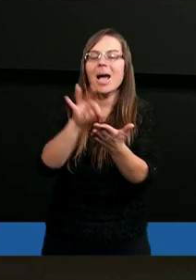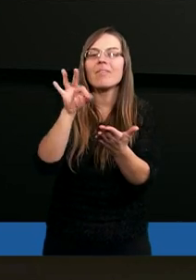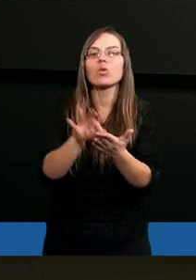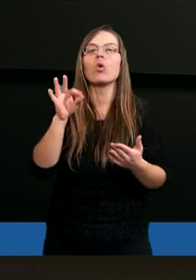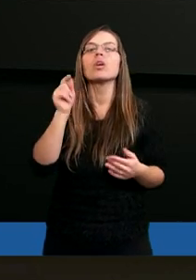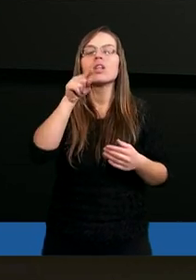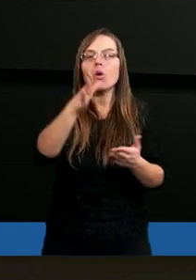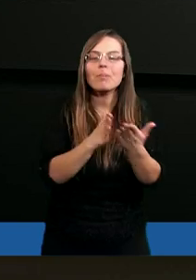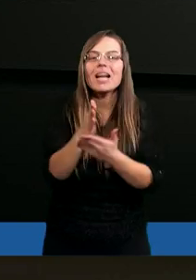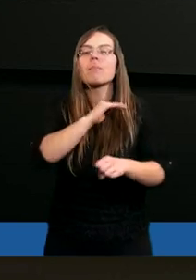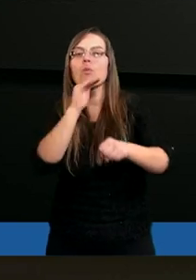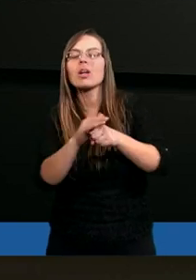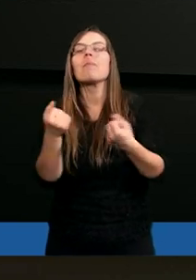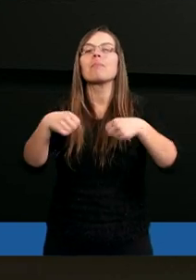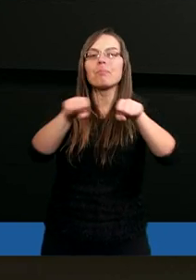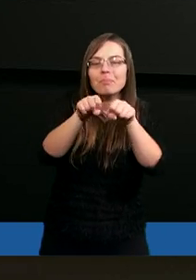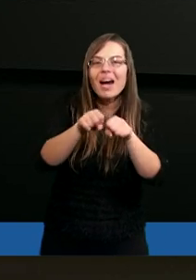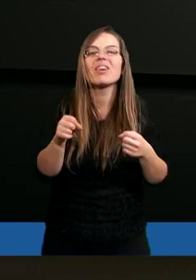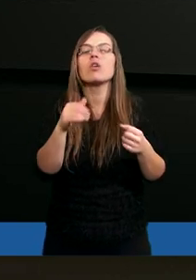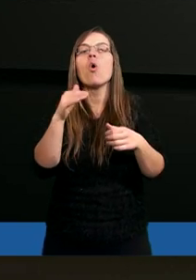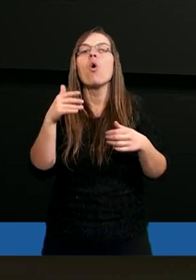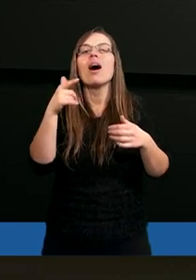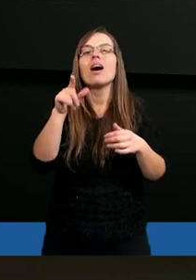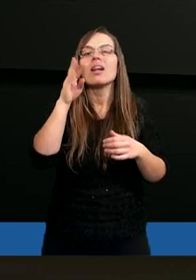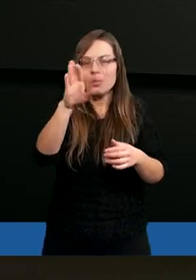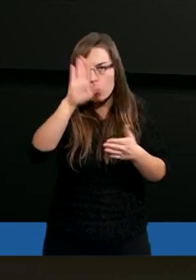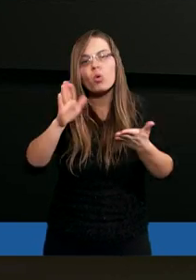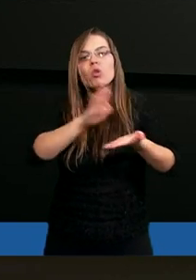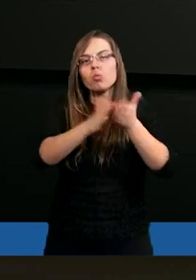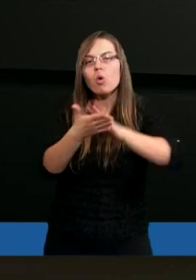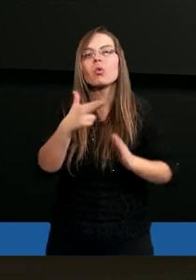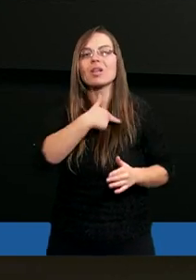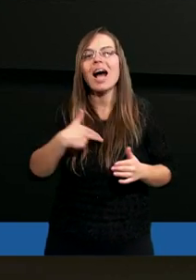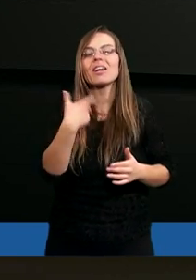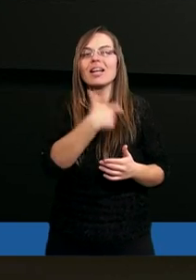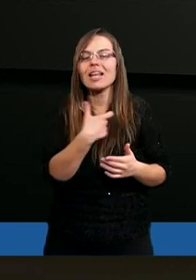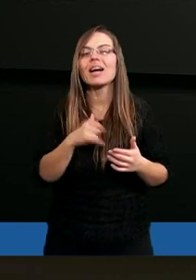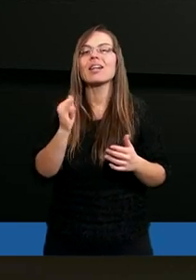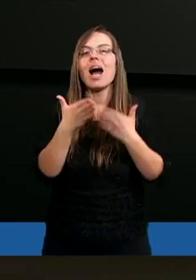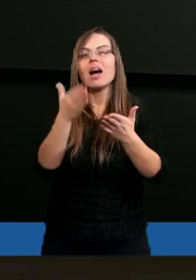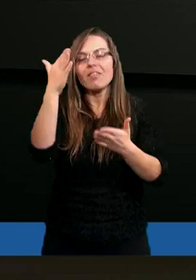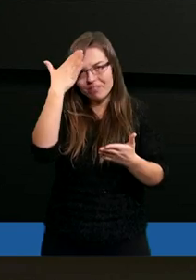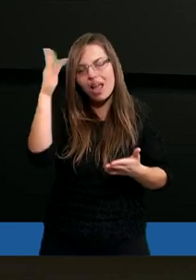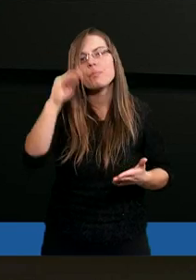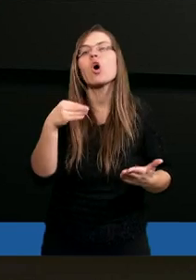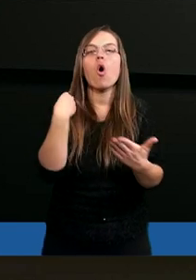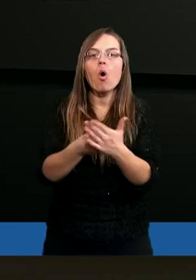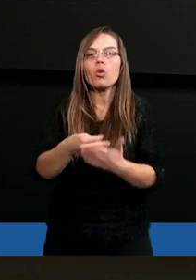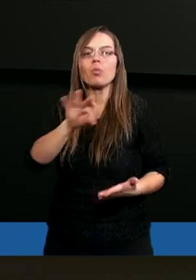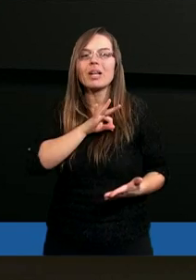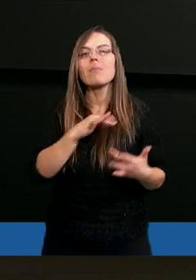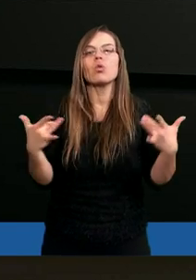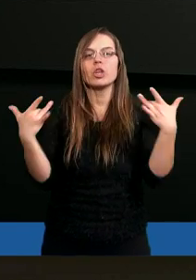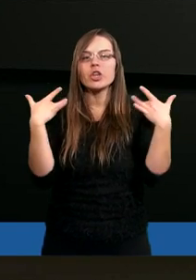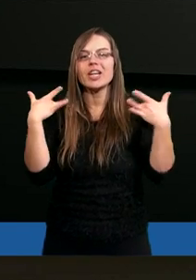przez pojednanie, przez przebaczenie, przez usprawiedliwienie Bóg włożył w nasze serce wiem, że Odkupiciel